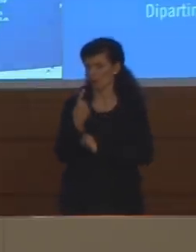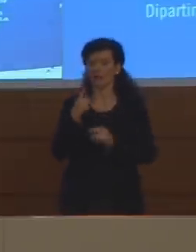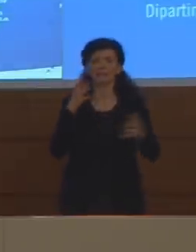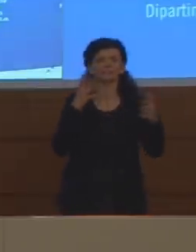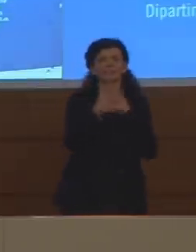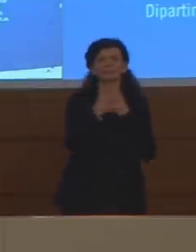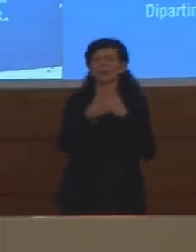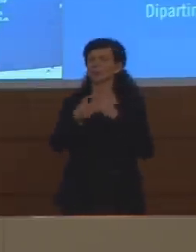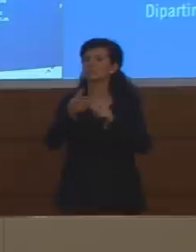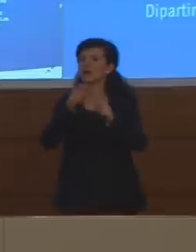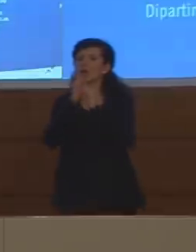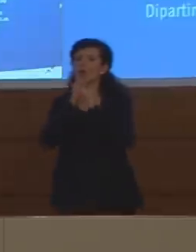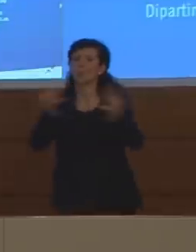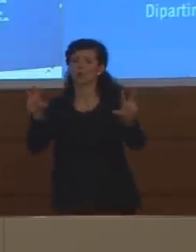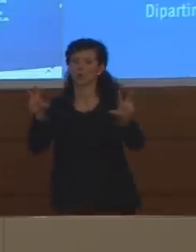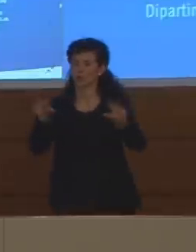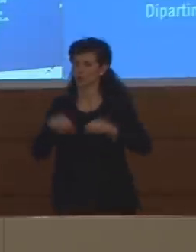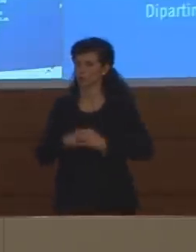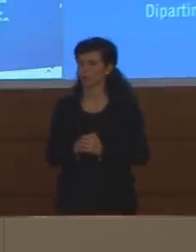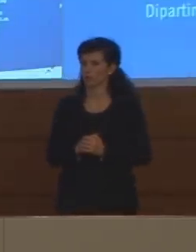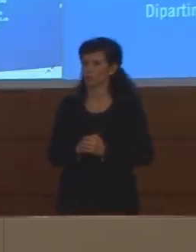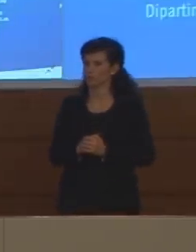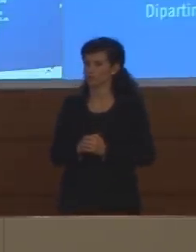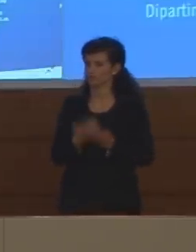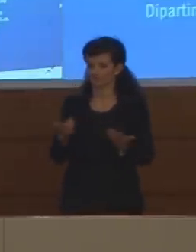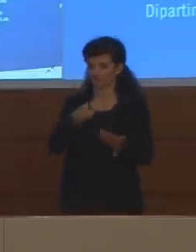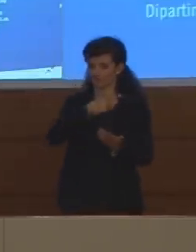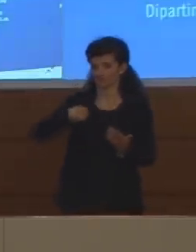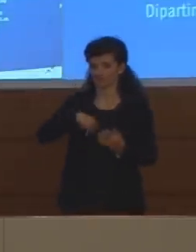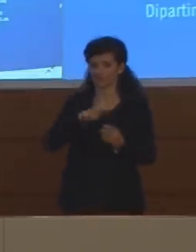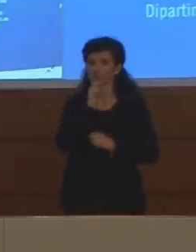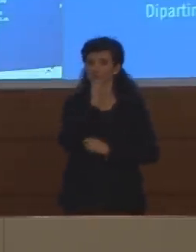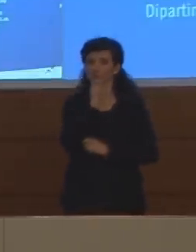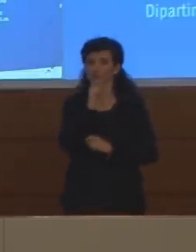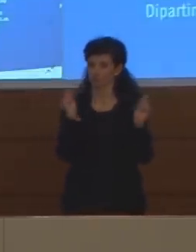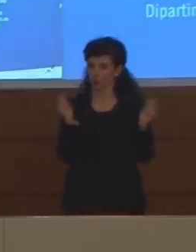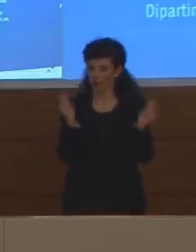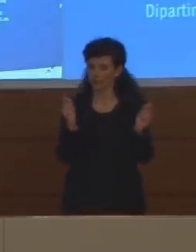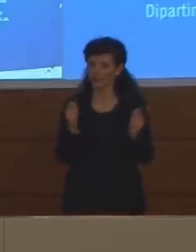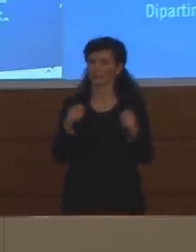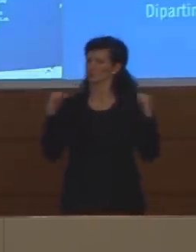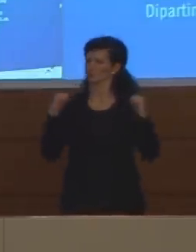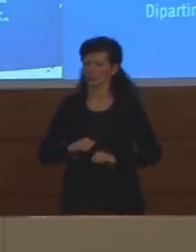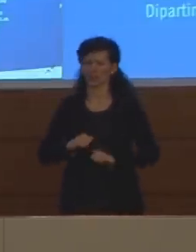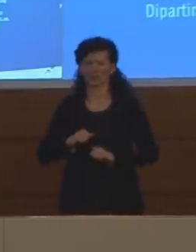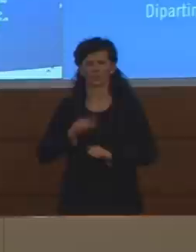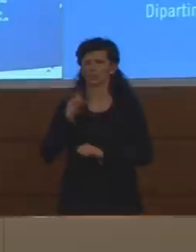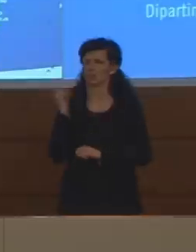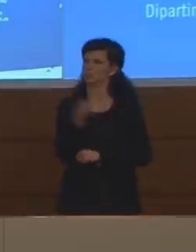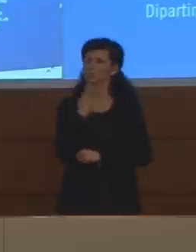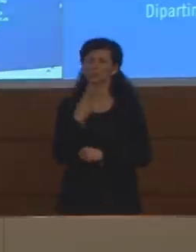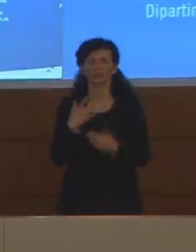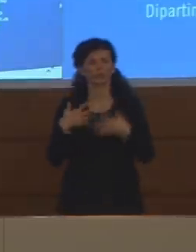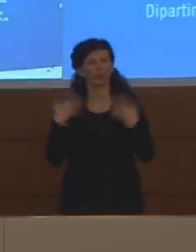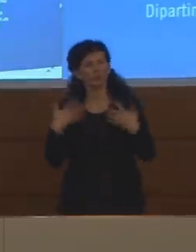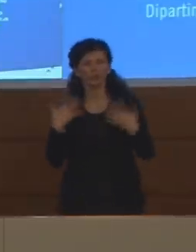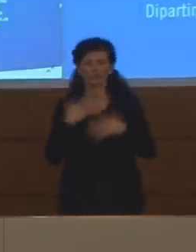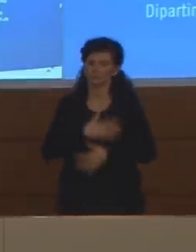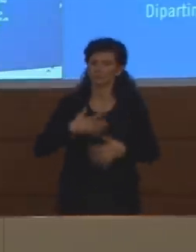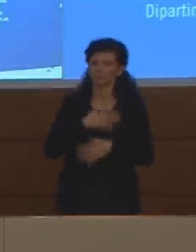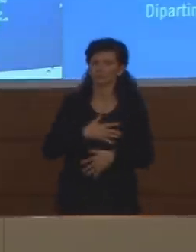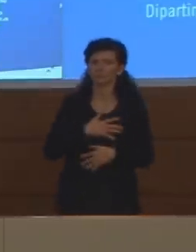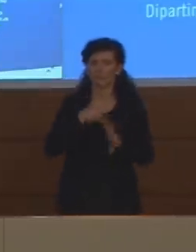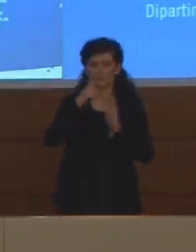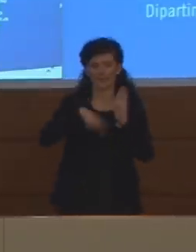comunicazione noi credo giornalisti e i cittadini tutti siamo contenti lieti che il dottor Borrelli nell'arco di questi